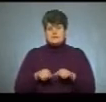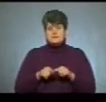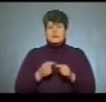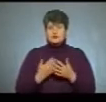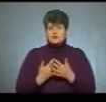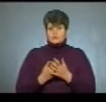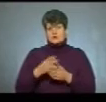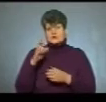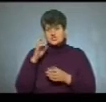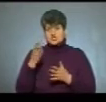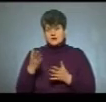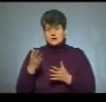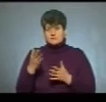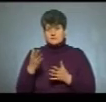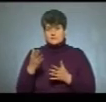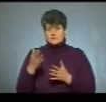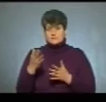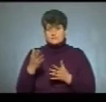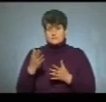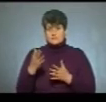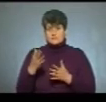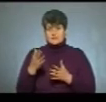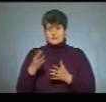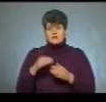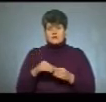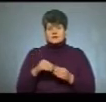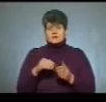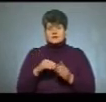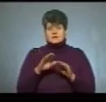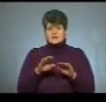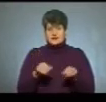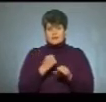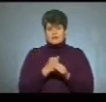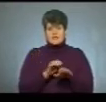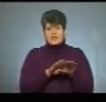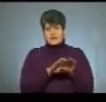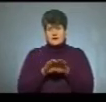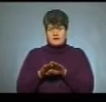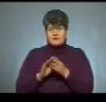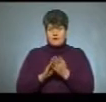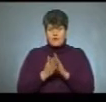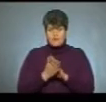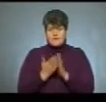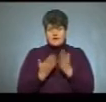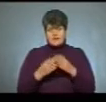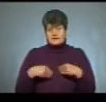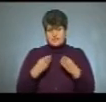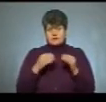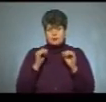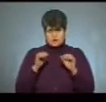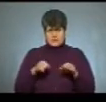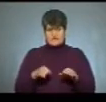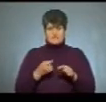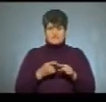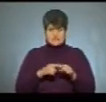тобто, держава все-таки ставить всіх в рівні умови. Це, звичайно, нерівні умови, але, принаймні, дає можливість таким